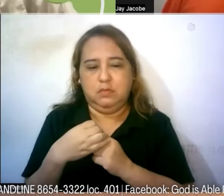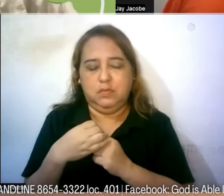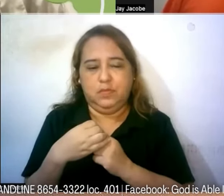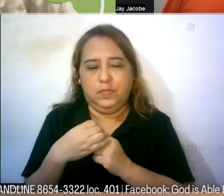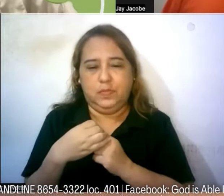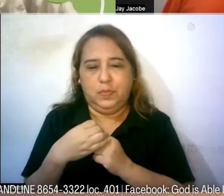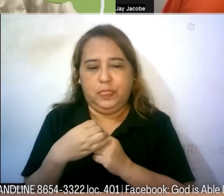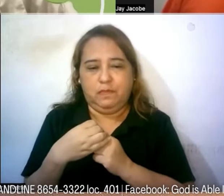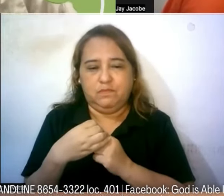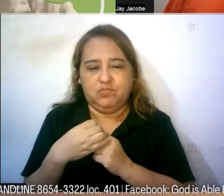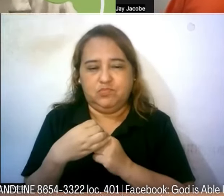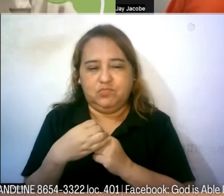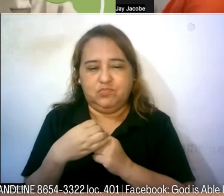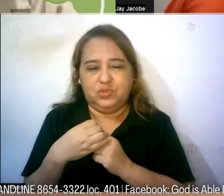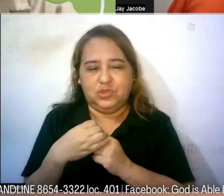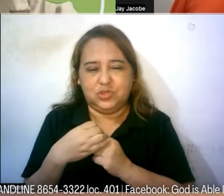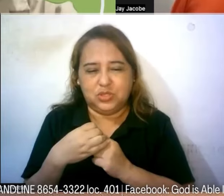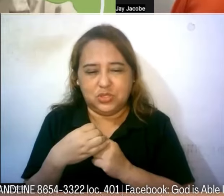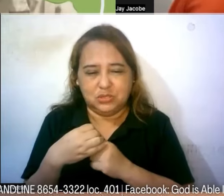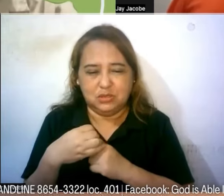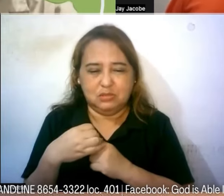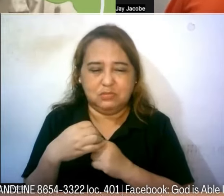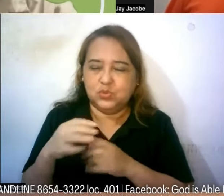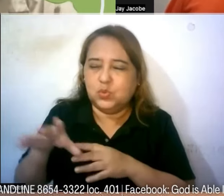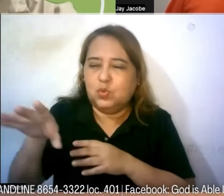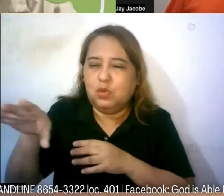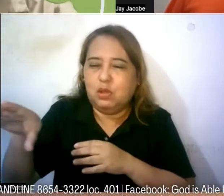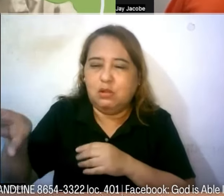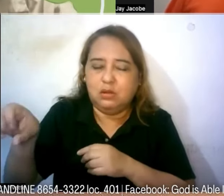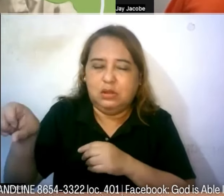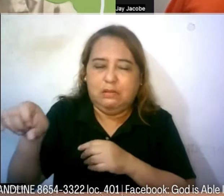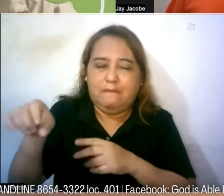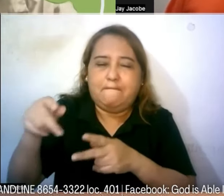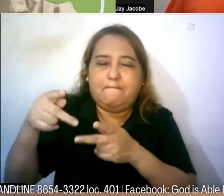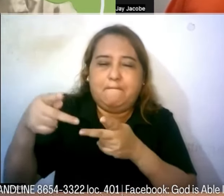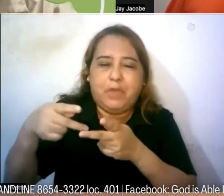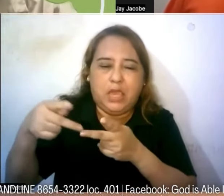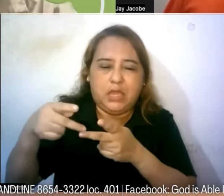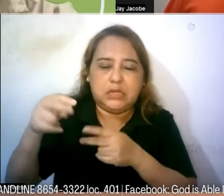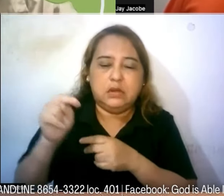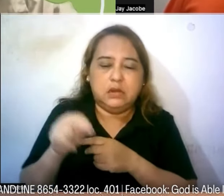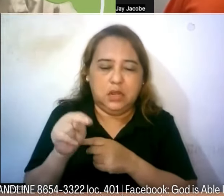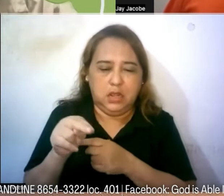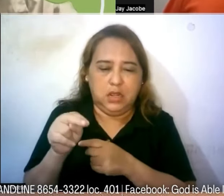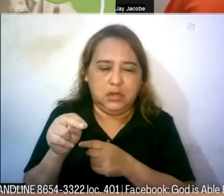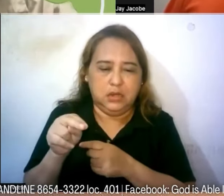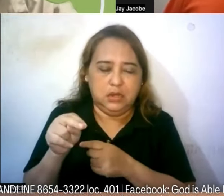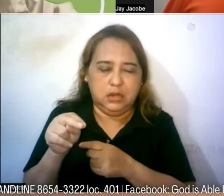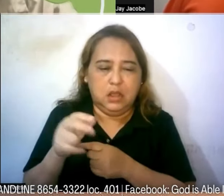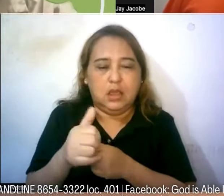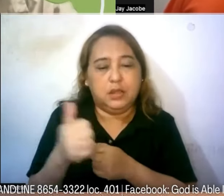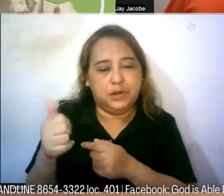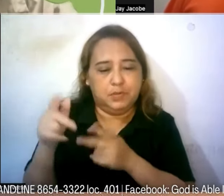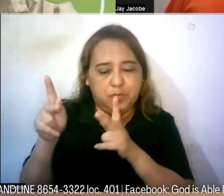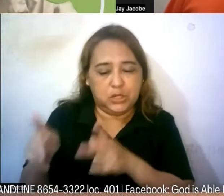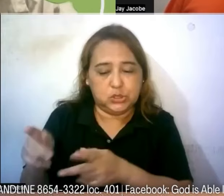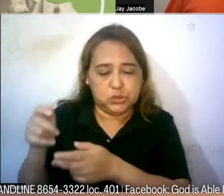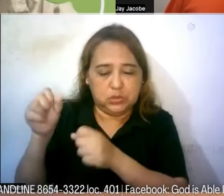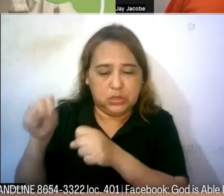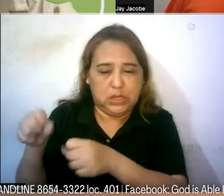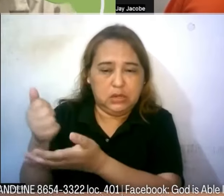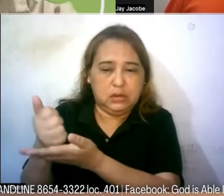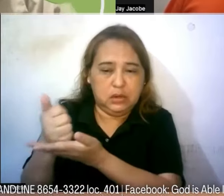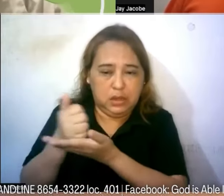wala akong magawa ni abutin ko lang isang bagay ang sakit so kailangan po po ng kasama na tutulong sa akin